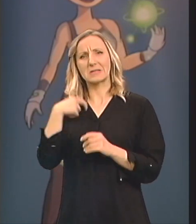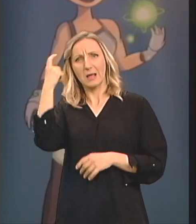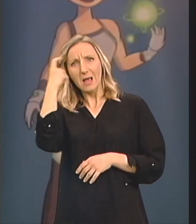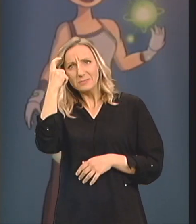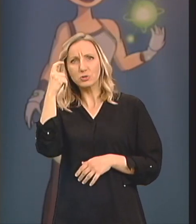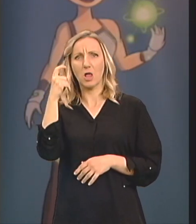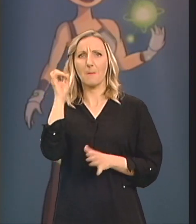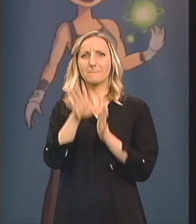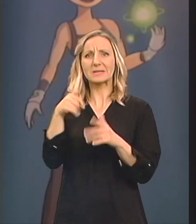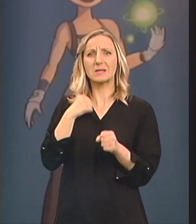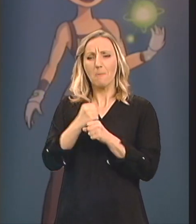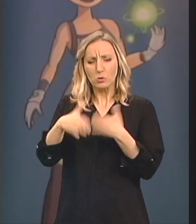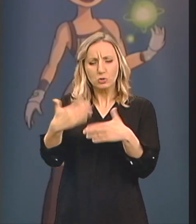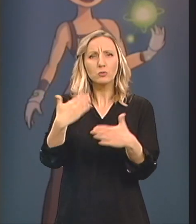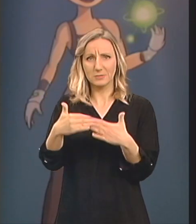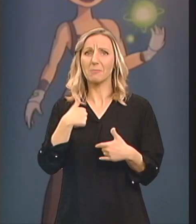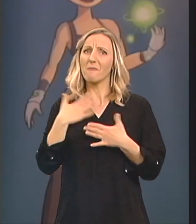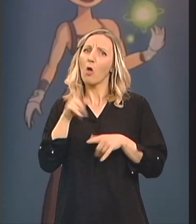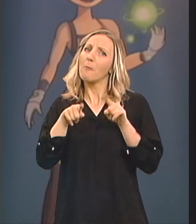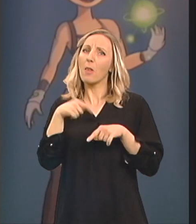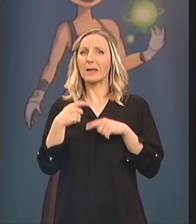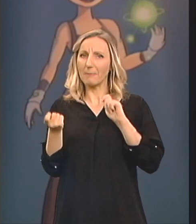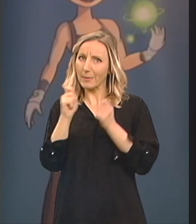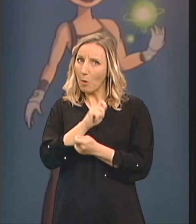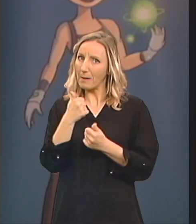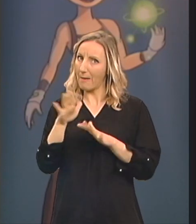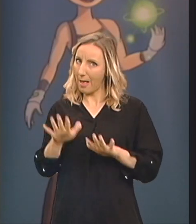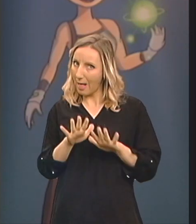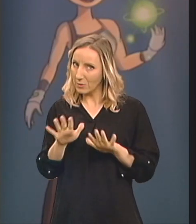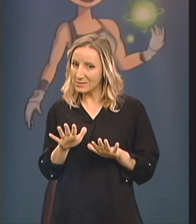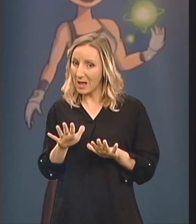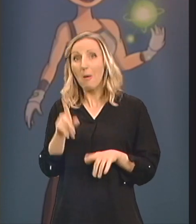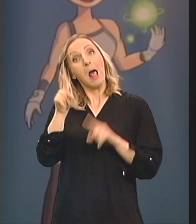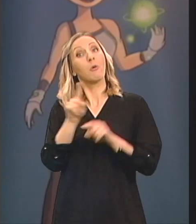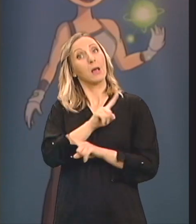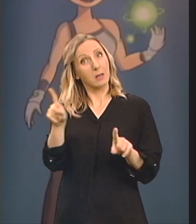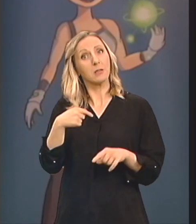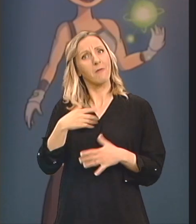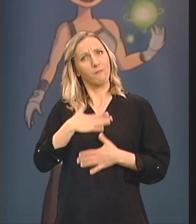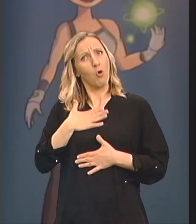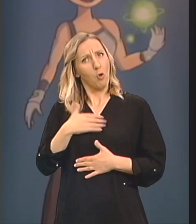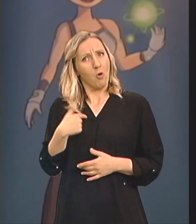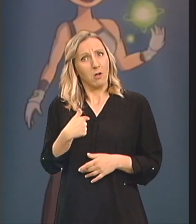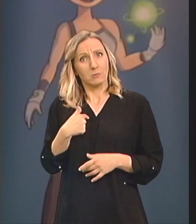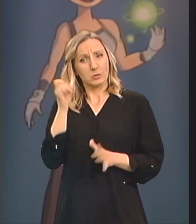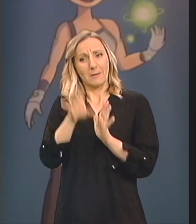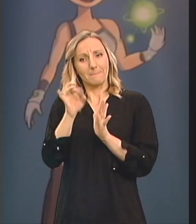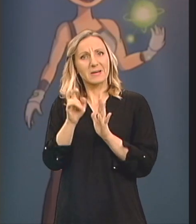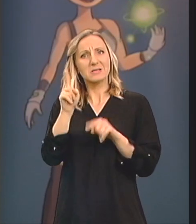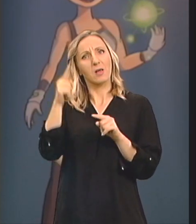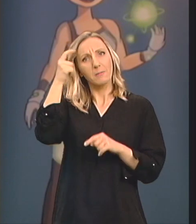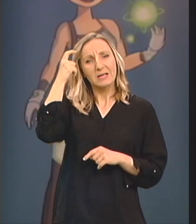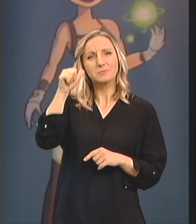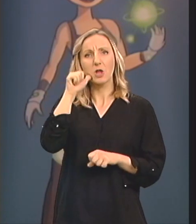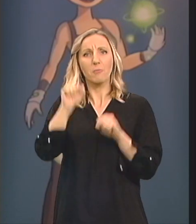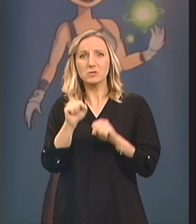ponekad voljela da promijenim Ali ponekad i ne Jer upravo to što sam dosta brza U nekim razmišljanjima i